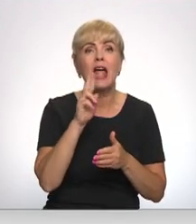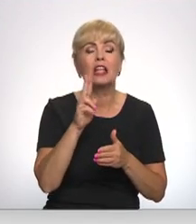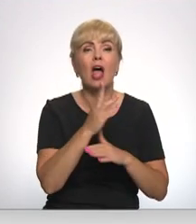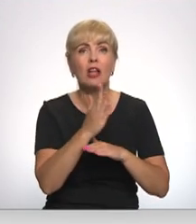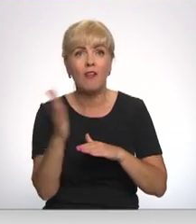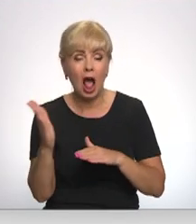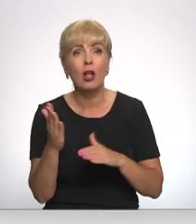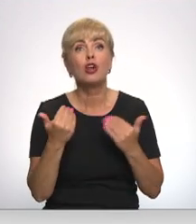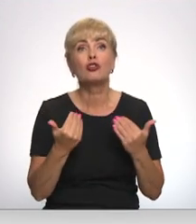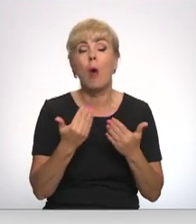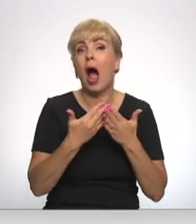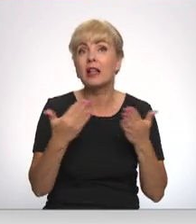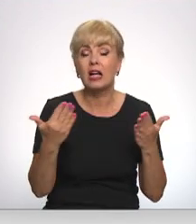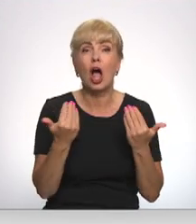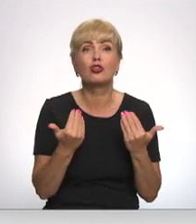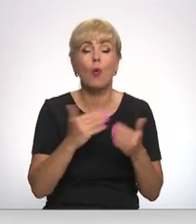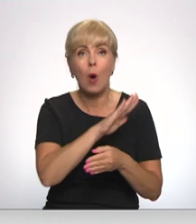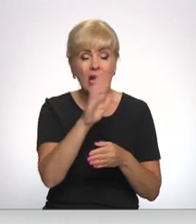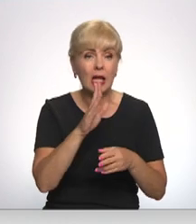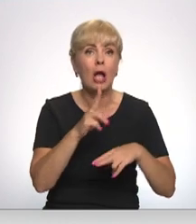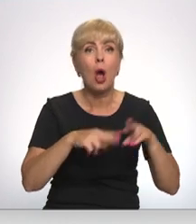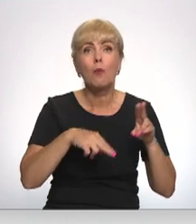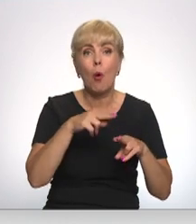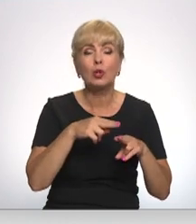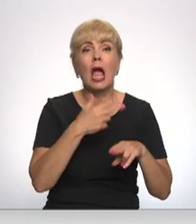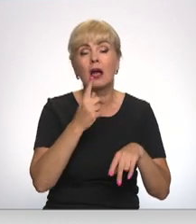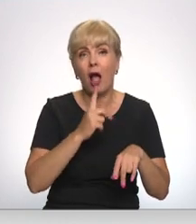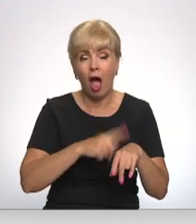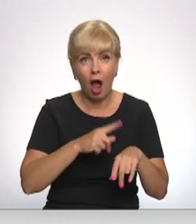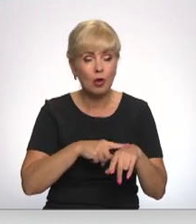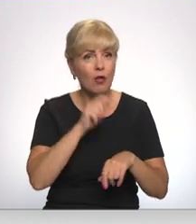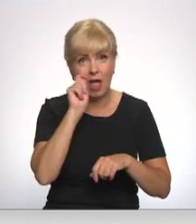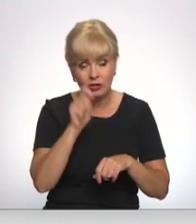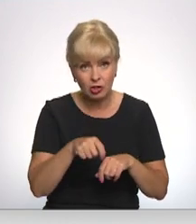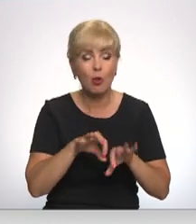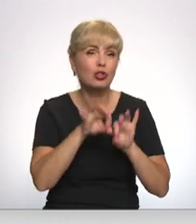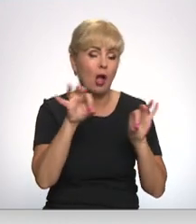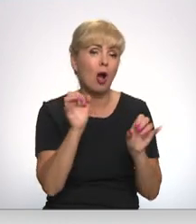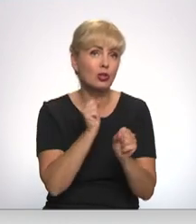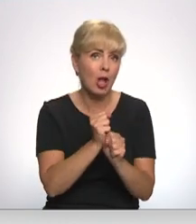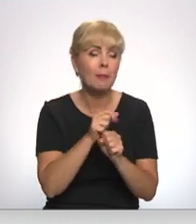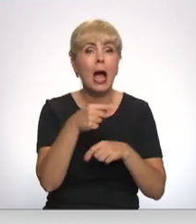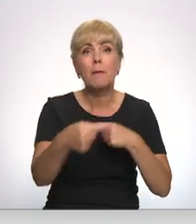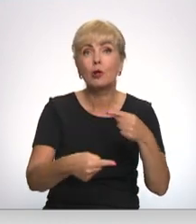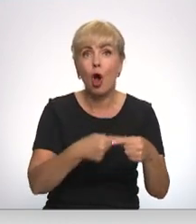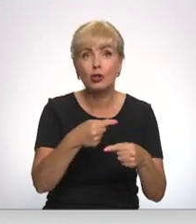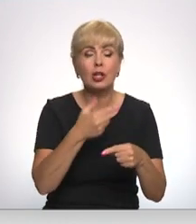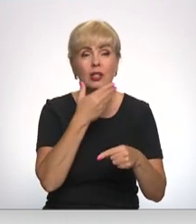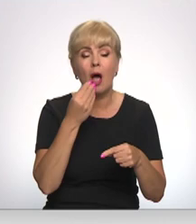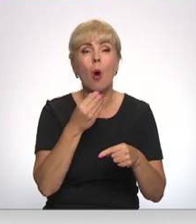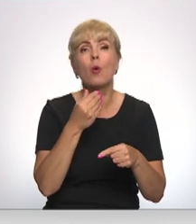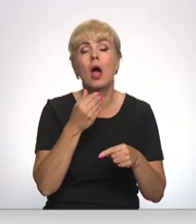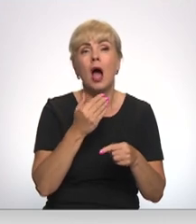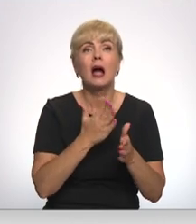izdarīt šodien, un tādēļ arī būnieki nav laiku tērējuši velti un ķērušies pie darba. Viņš arī gan atzina, ka šajā procesā nav iznoritējis tik